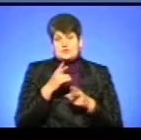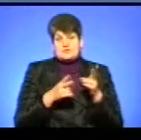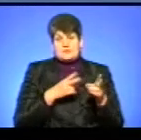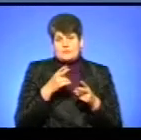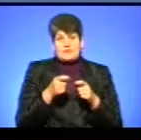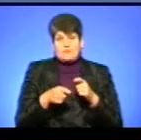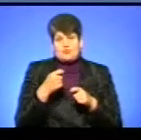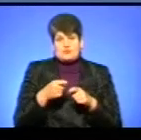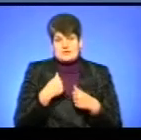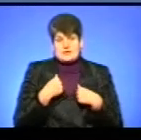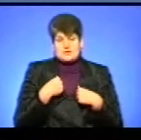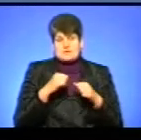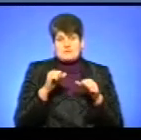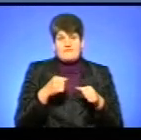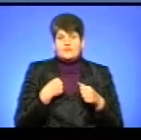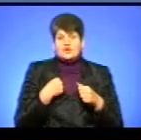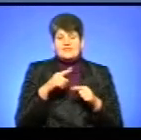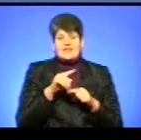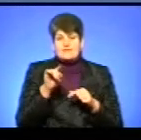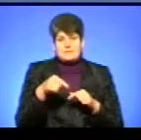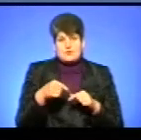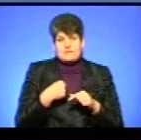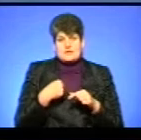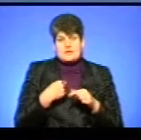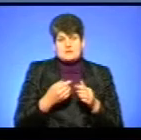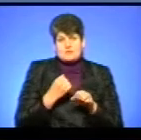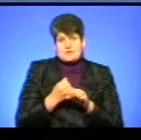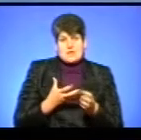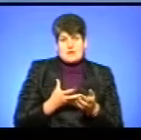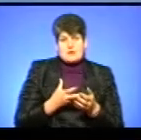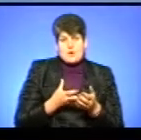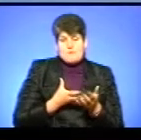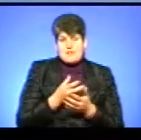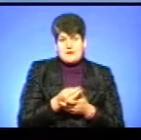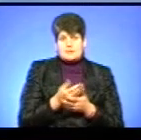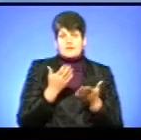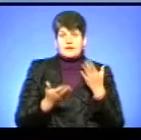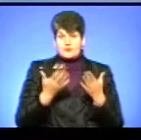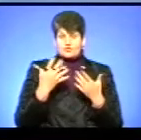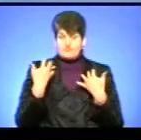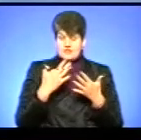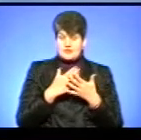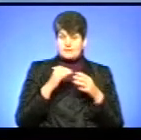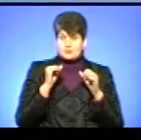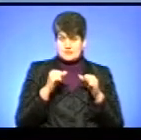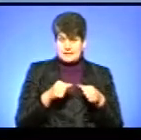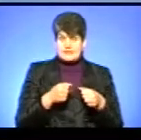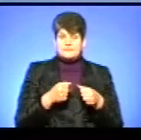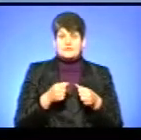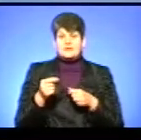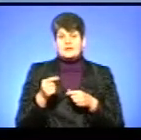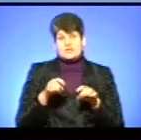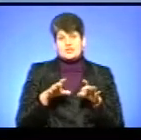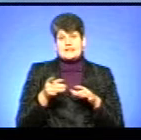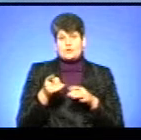чином не порушувало наших прав, не вимагало від нас здійснення цієї оплати. Також, якщо вже є нагода про це рішення Тернопільської міської ради,